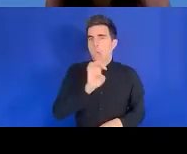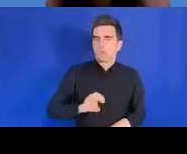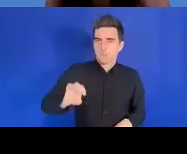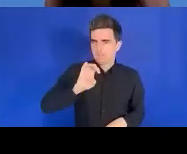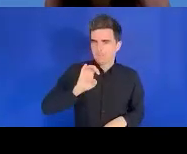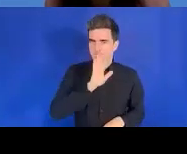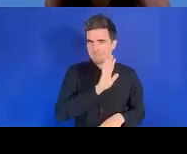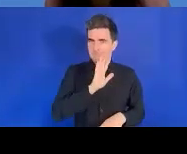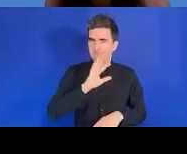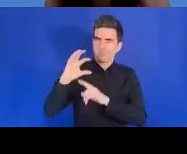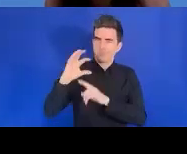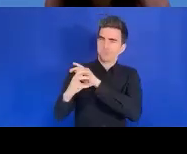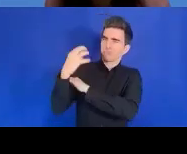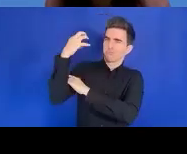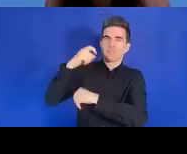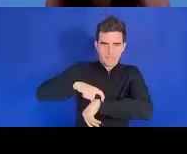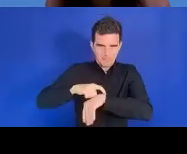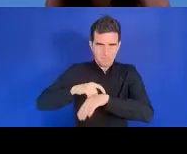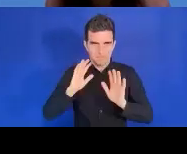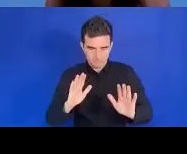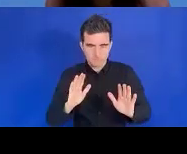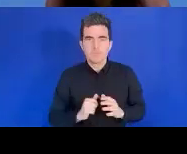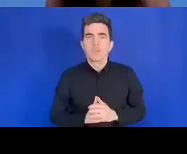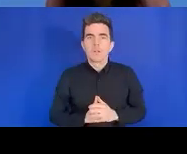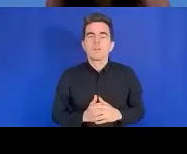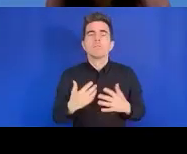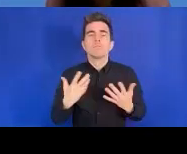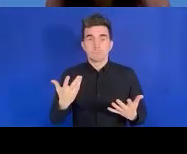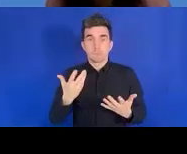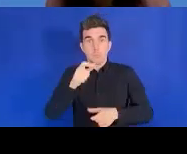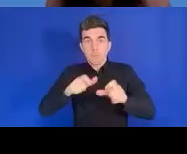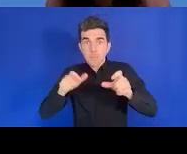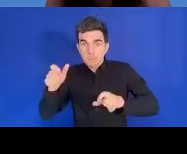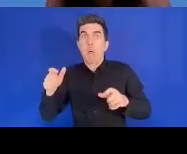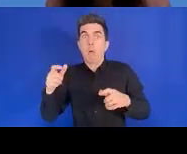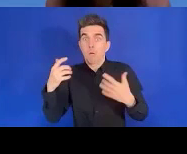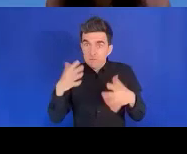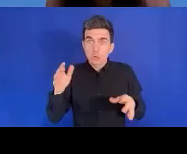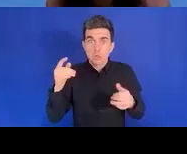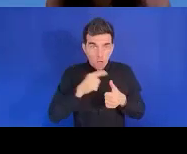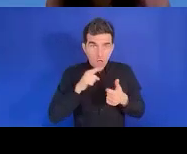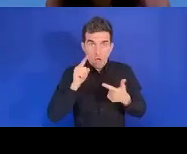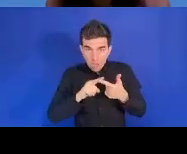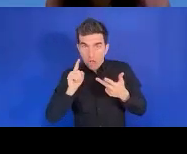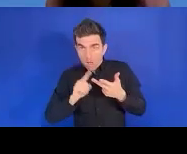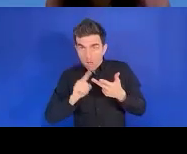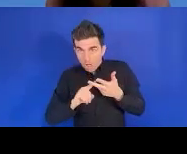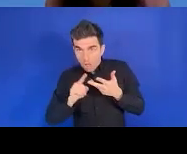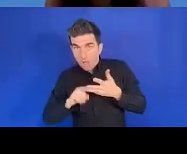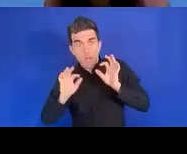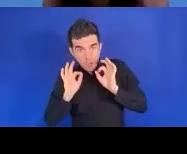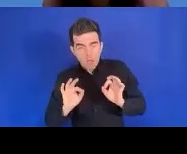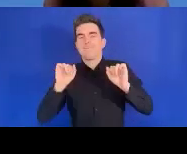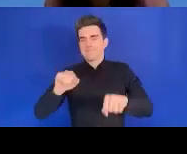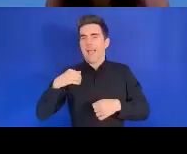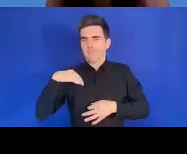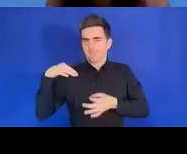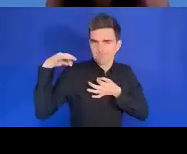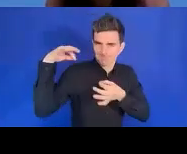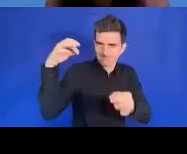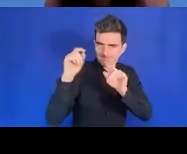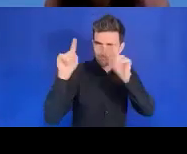CST. Et vous êtes donc, on vous demande, vous pourrez donc ensuite obtenir des